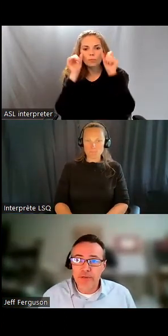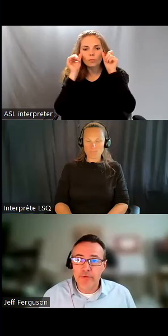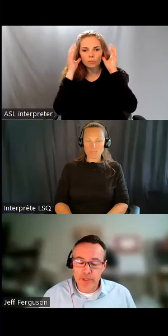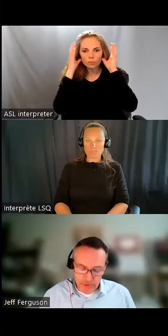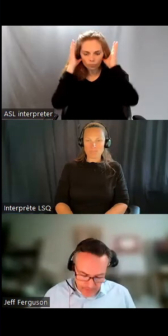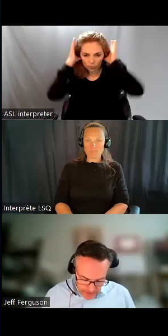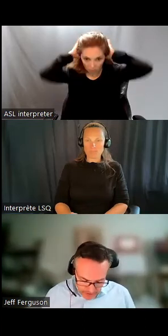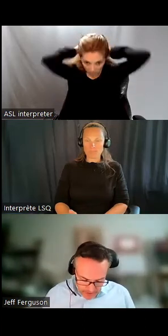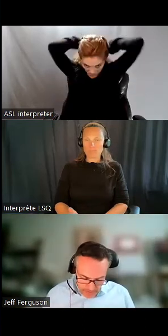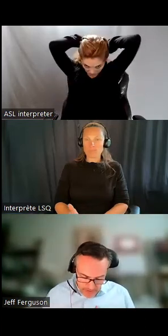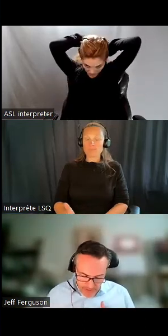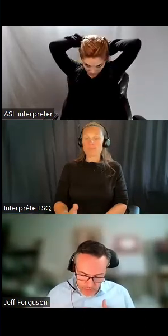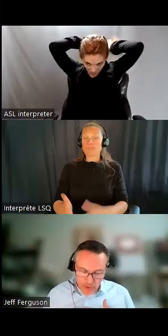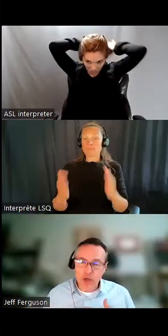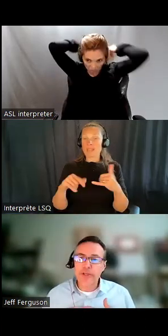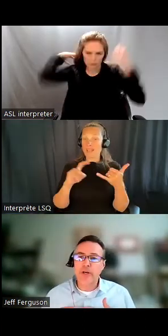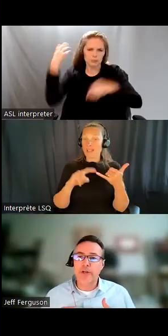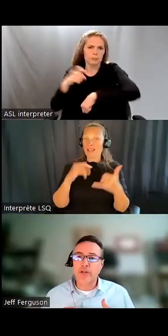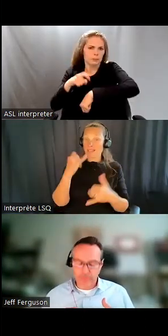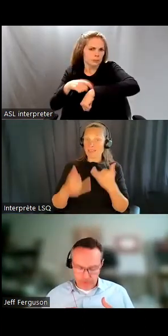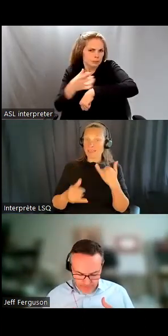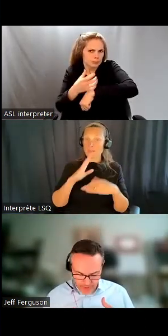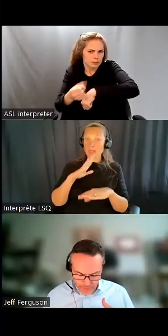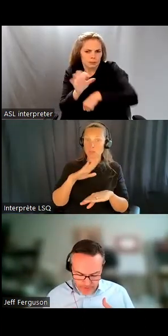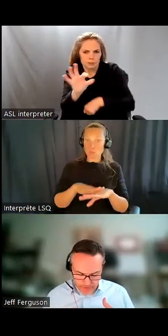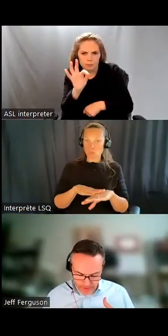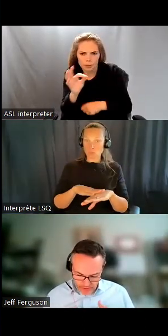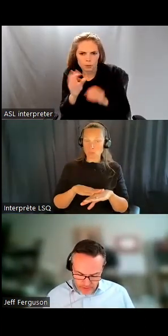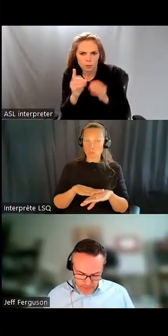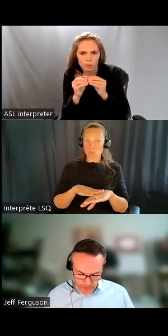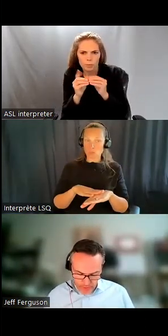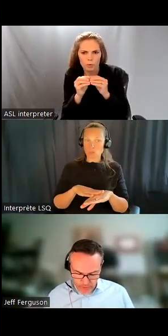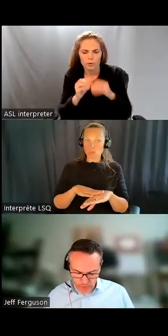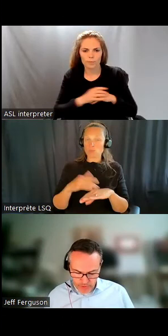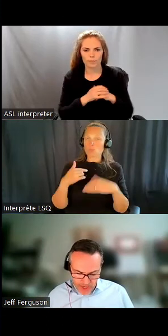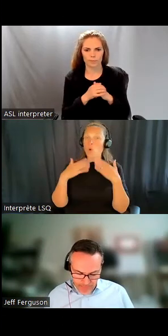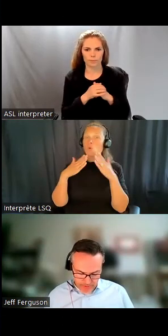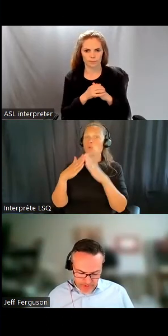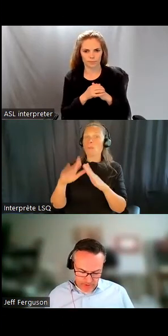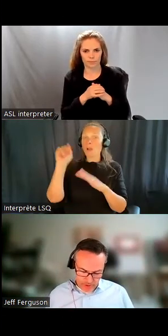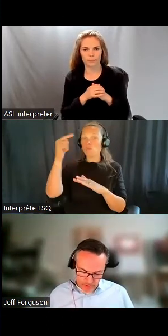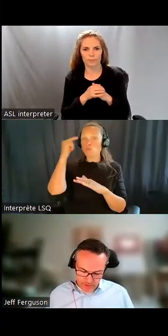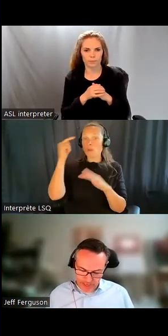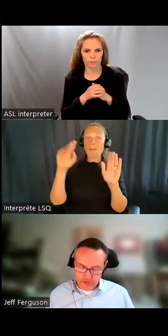et le dernier événement dont je vais parler, c'est qu'on demande à tous les paliers de gouvernement